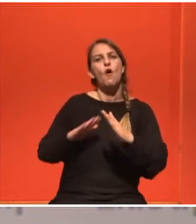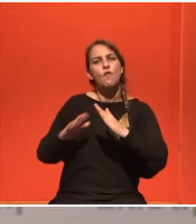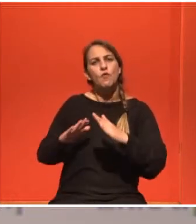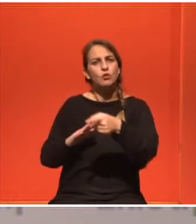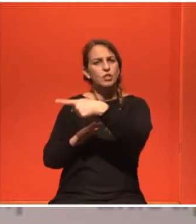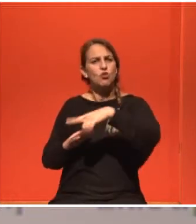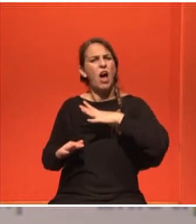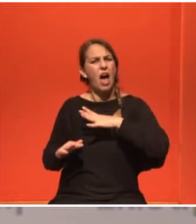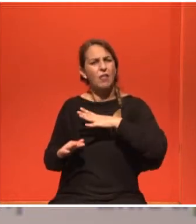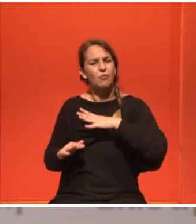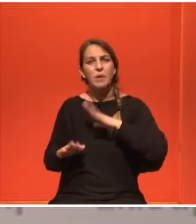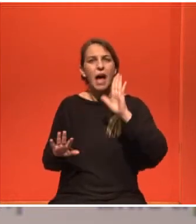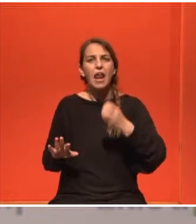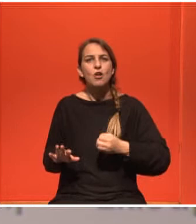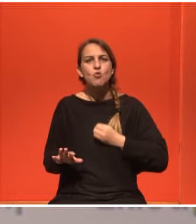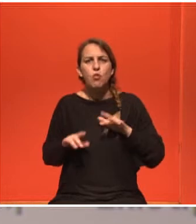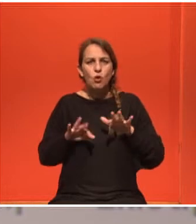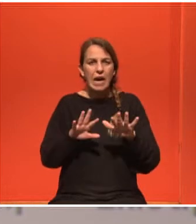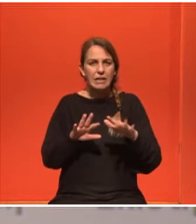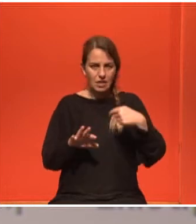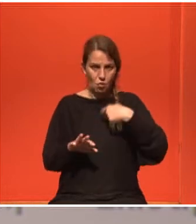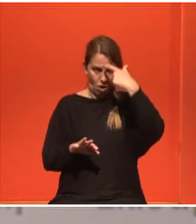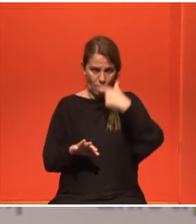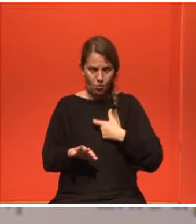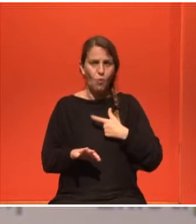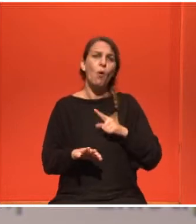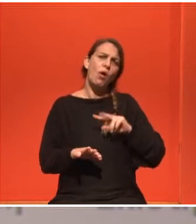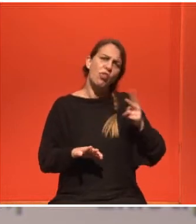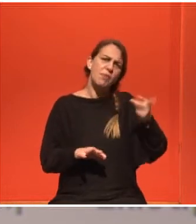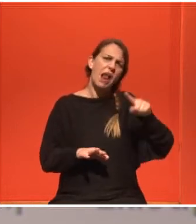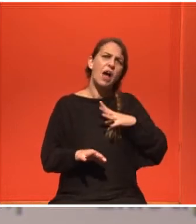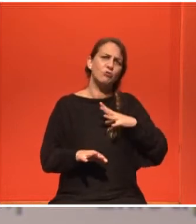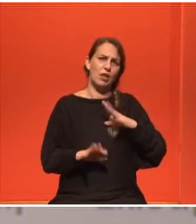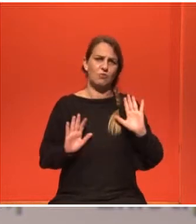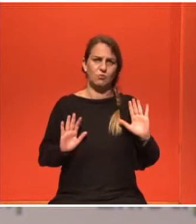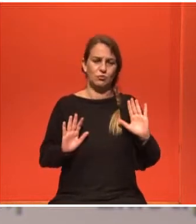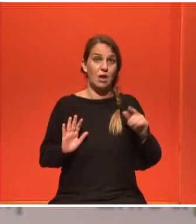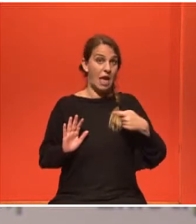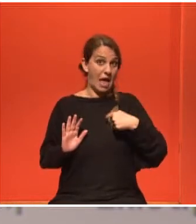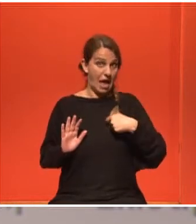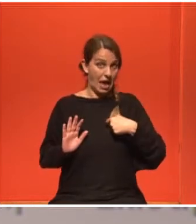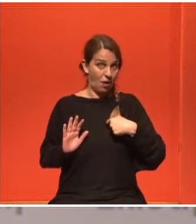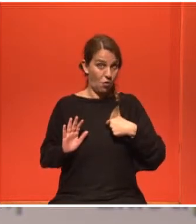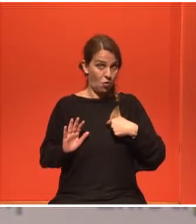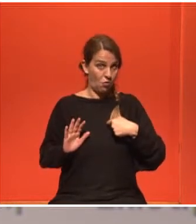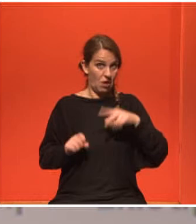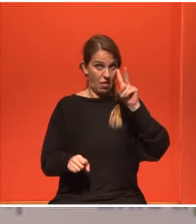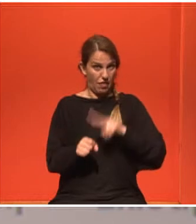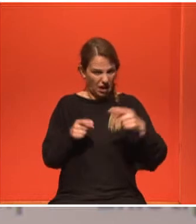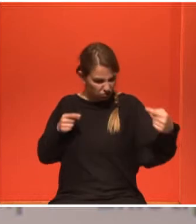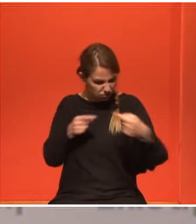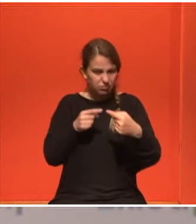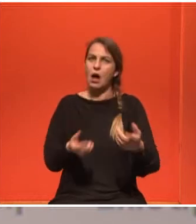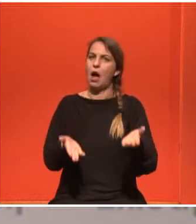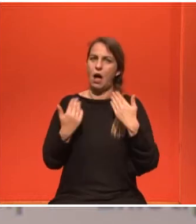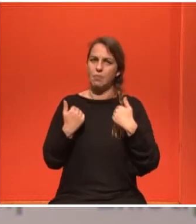κάποιος άλλος και αυτό μου δίνει τη δύναμη να το αντιμετωπίζω λίγο διαφορετικά. Δεν μπορώ να πω ότι έχω αντιμετωπίσει τον θάνατο ούτε τον έχω σκεφτεί